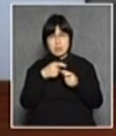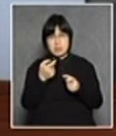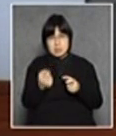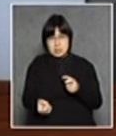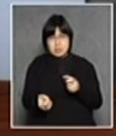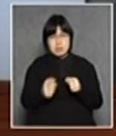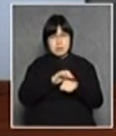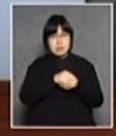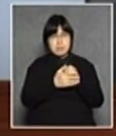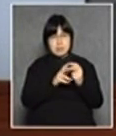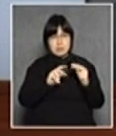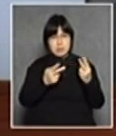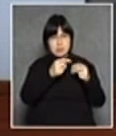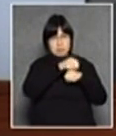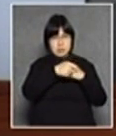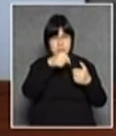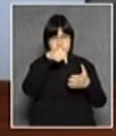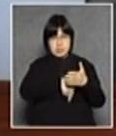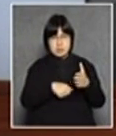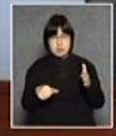在全世界發展國家裡面之最